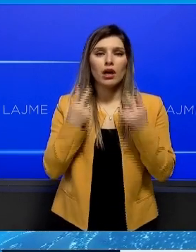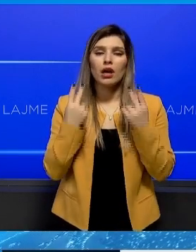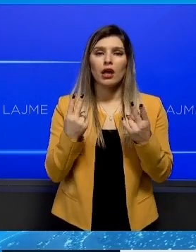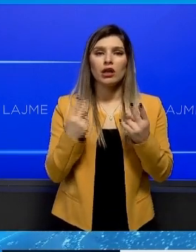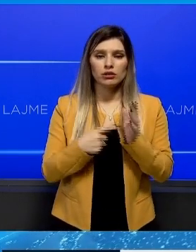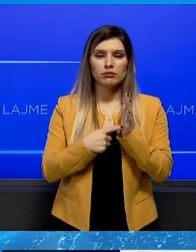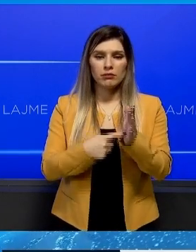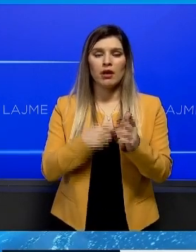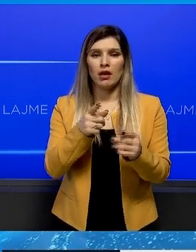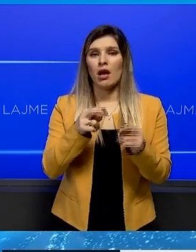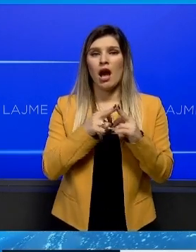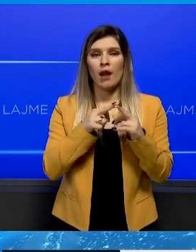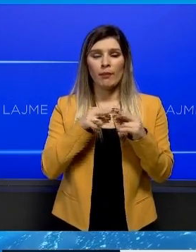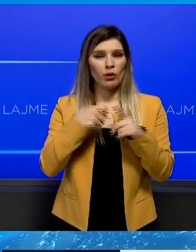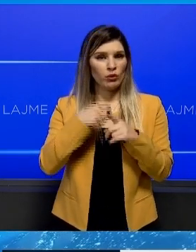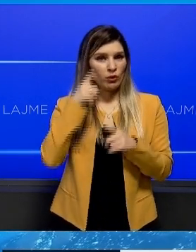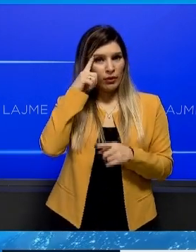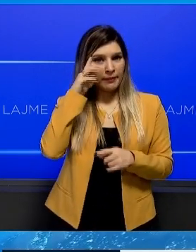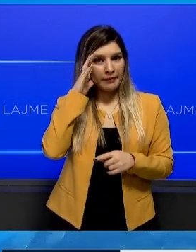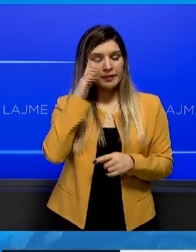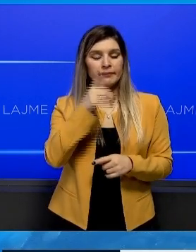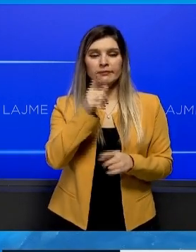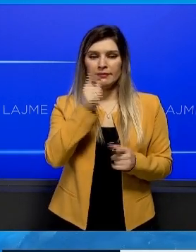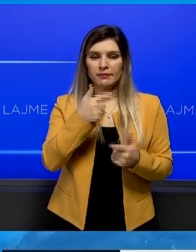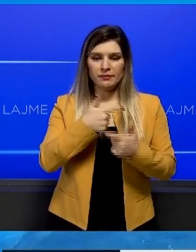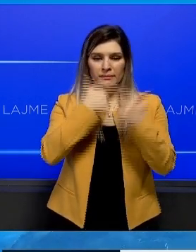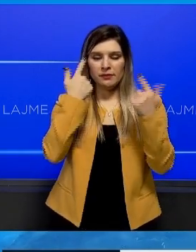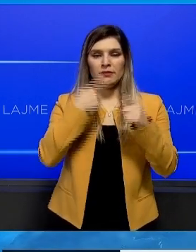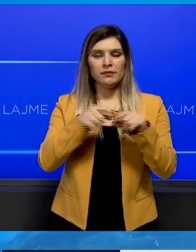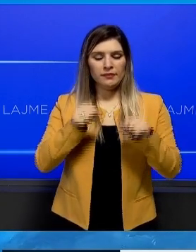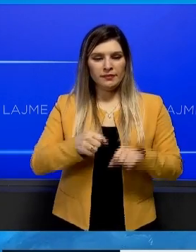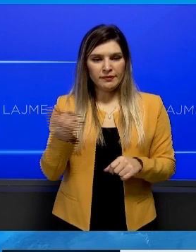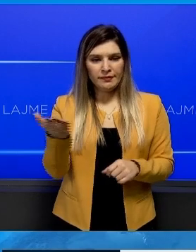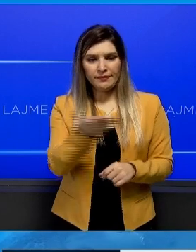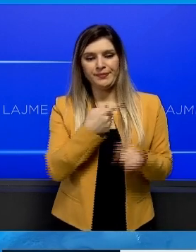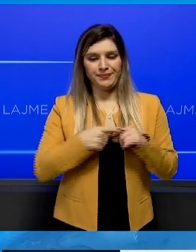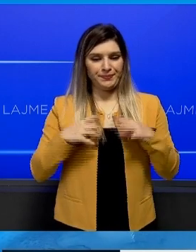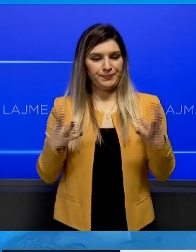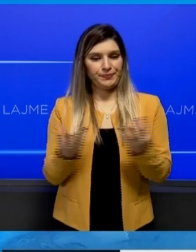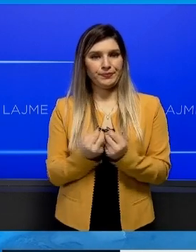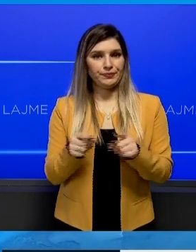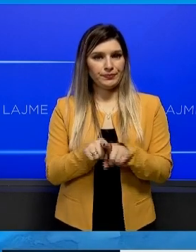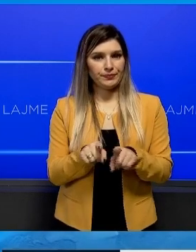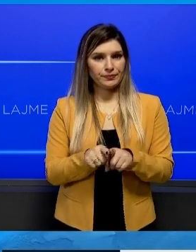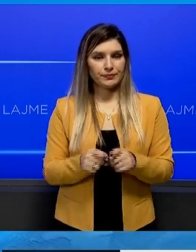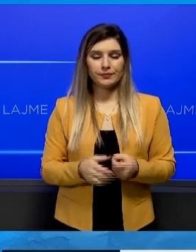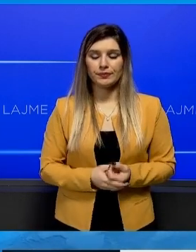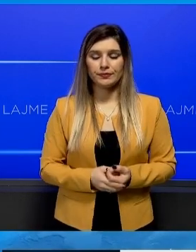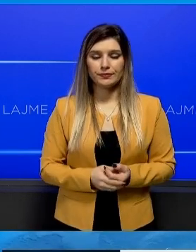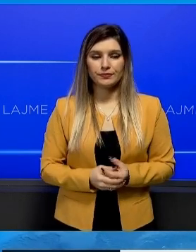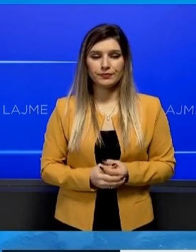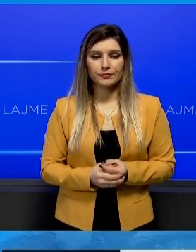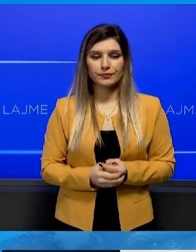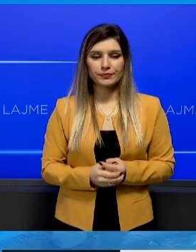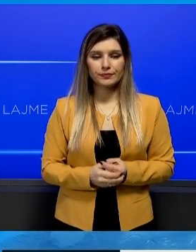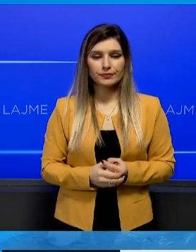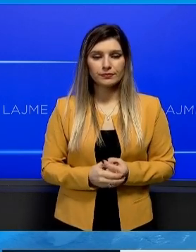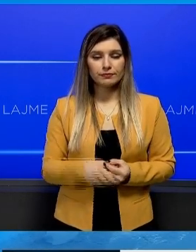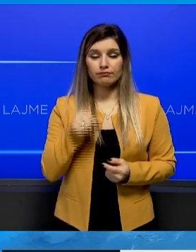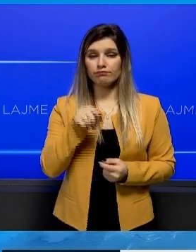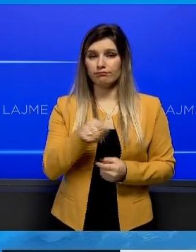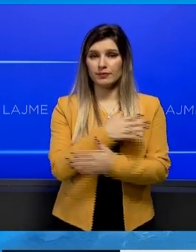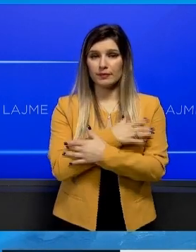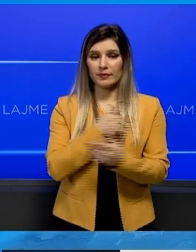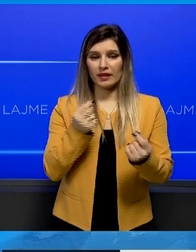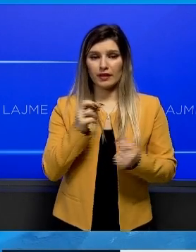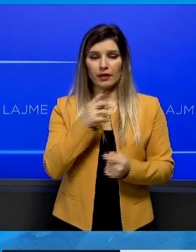për Albin Kurtin Kryo Ministrët Kosovës për qeverin dhe për gjithë ne. Zyra regulatorit të energjis ka hapër peryuden e konsultimeve